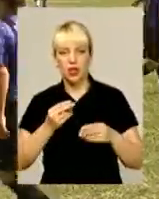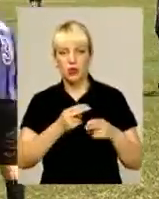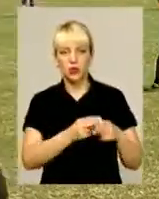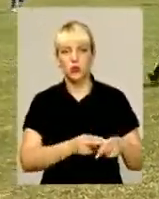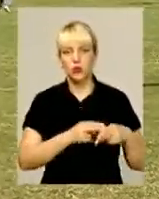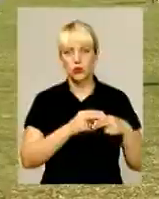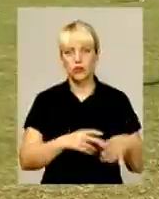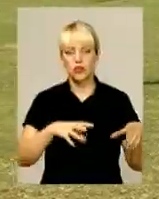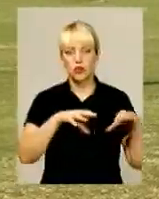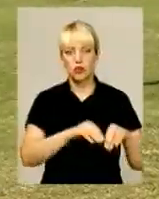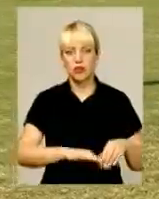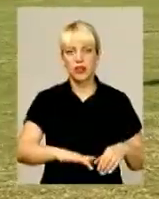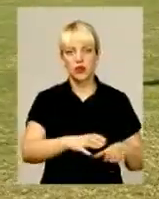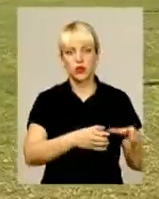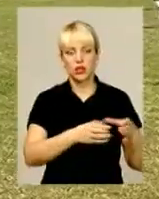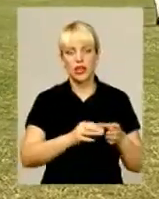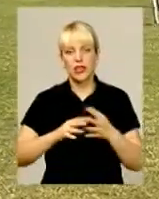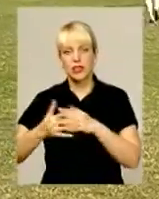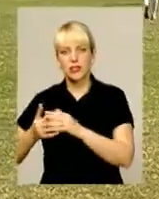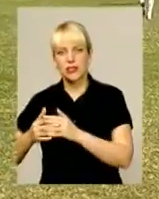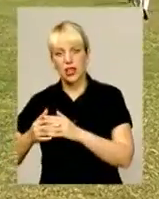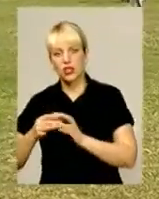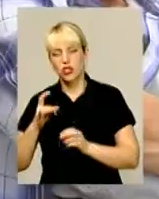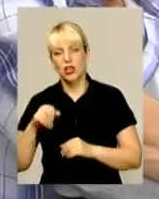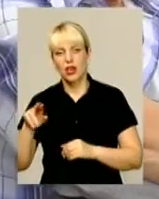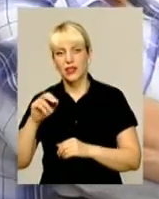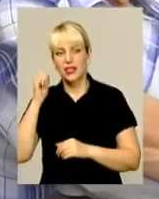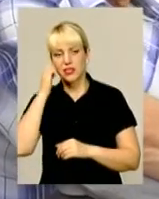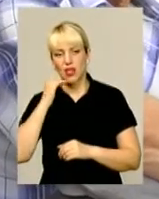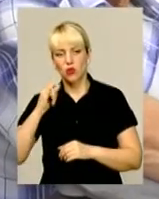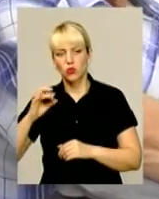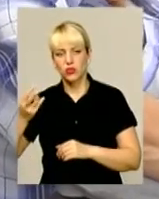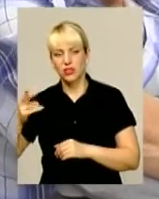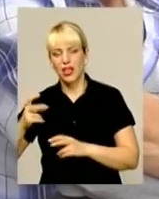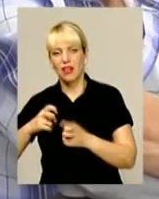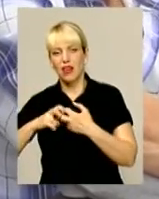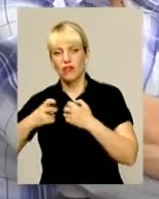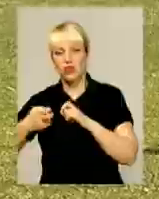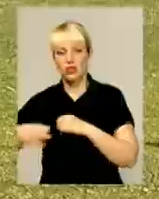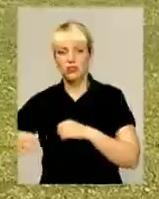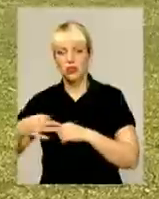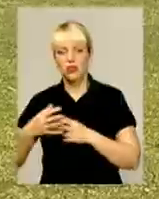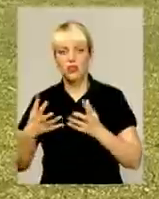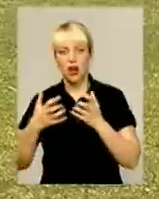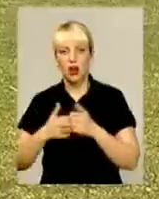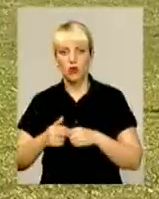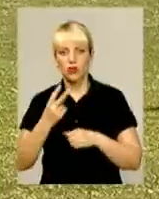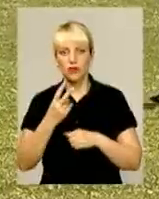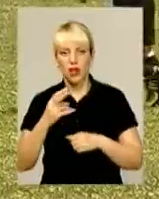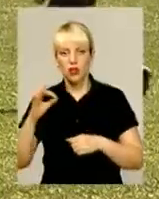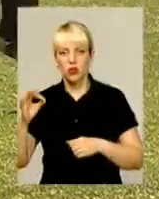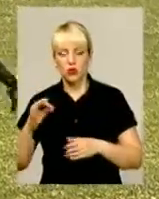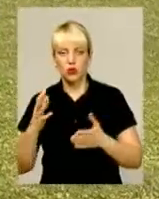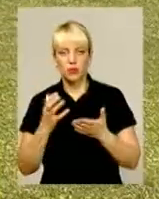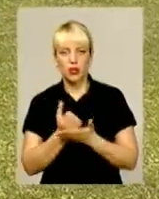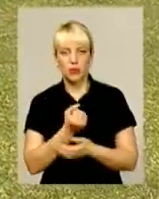територіальної громади та селищної ради Старого Листя із Івано-Франківської області. І з рахунком 2-0 перемогли дунаєвчани. В